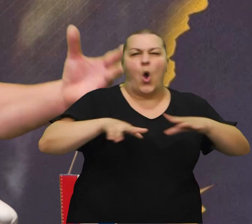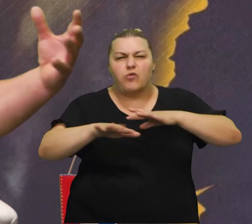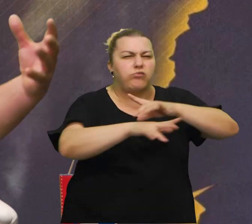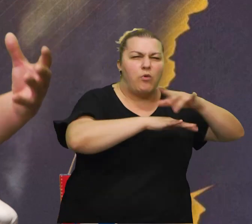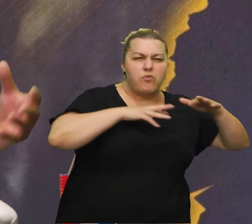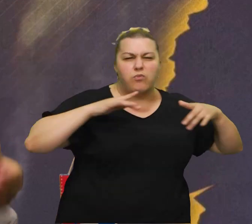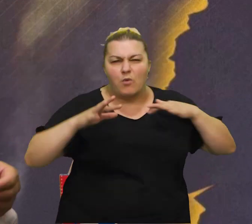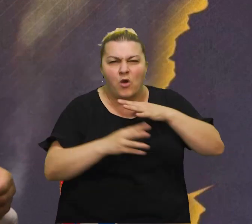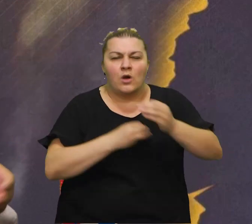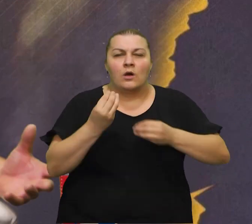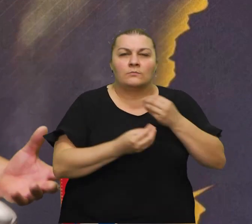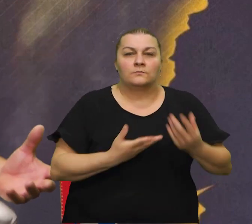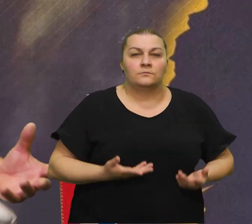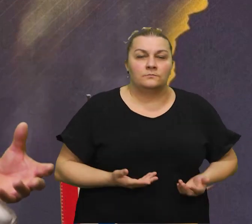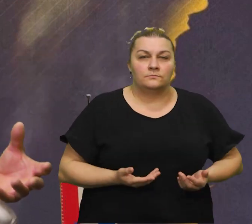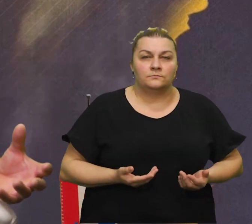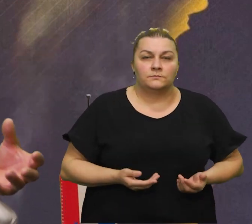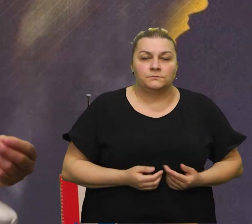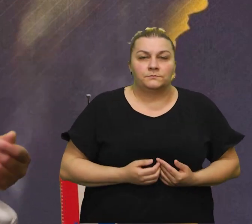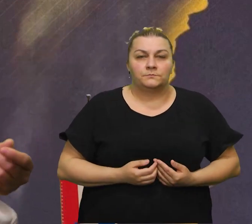gula, onda je, onda je,